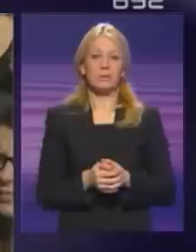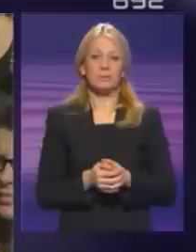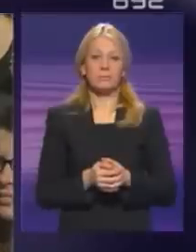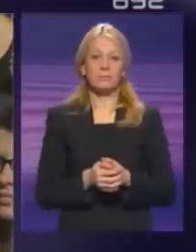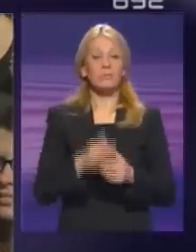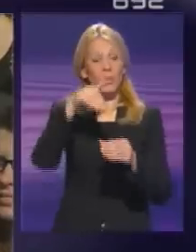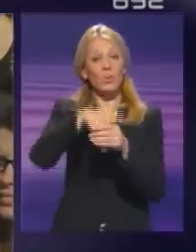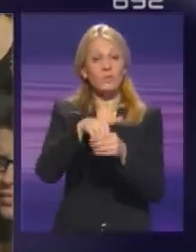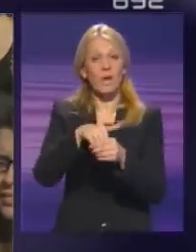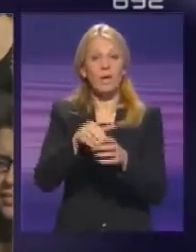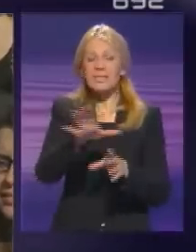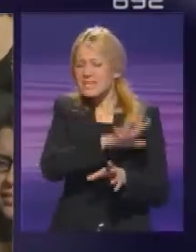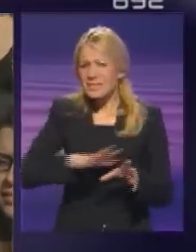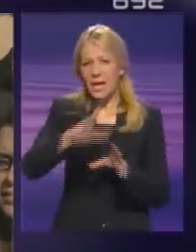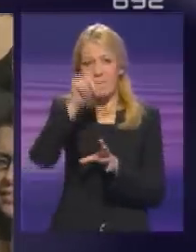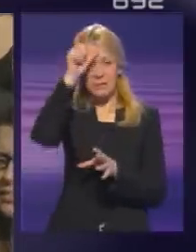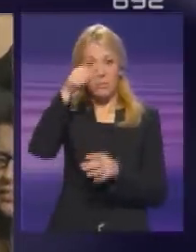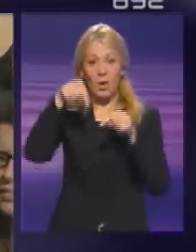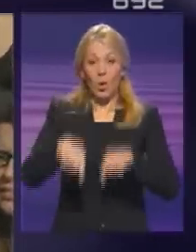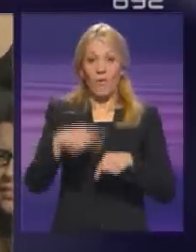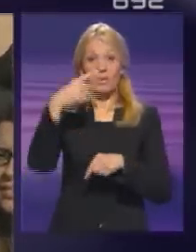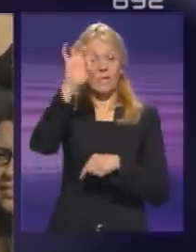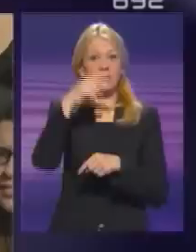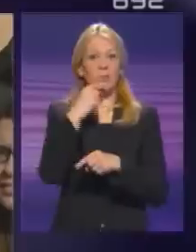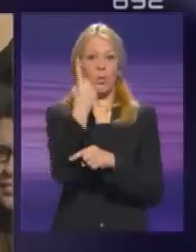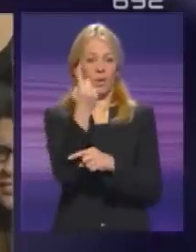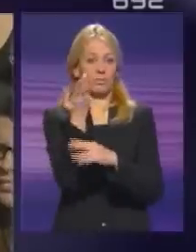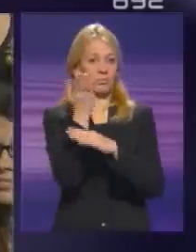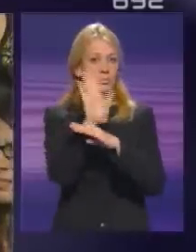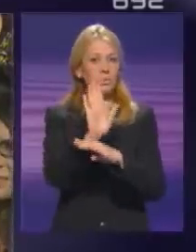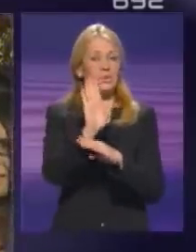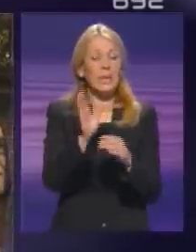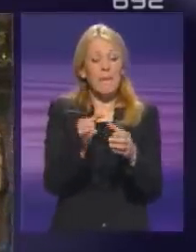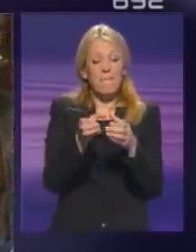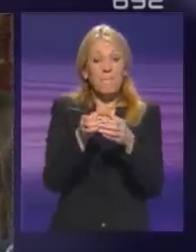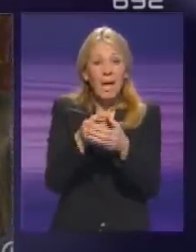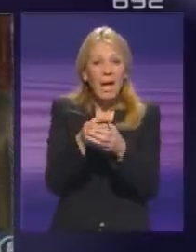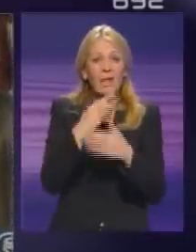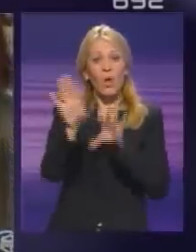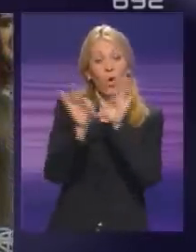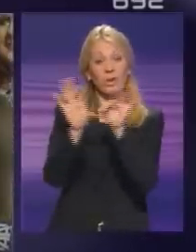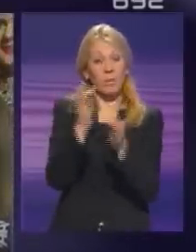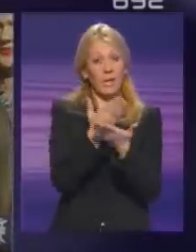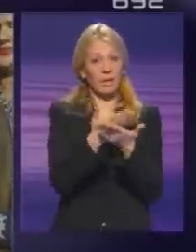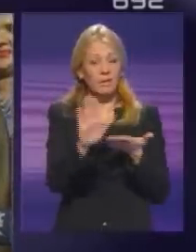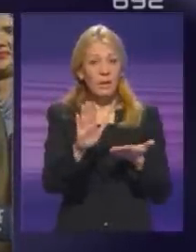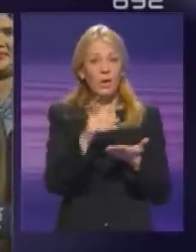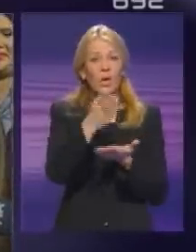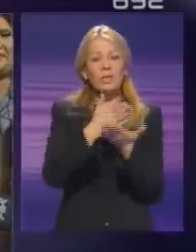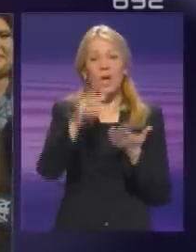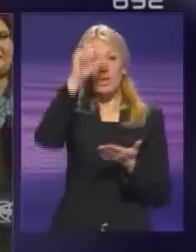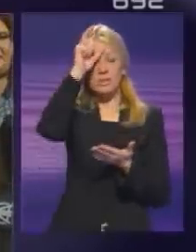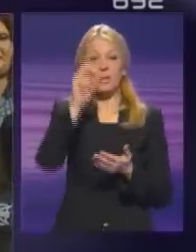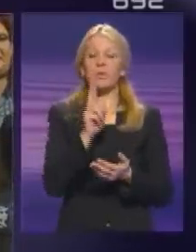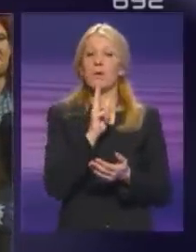a u stvari cela je Srbija takva. Ovde je samo prisutan jedan njen mali ali odabran deo, deo Srbije